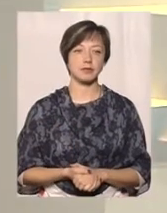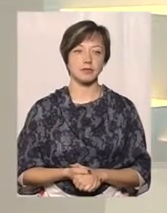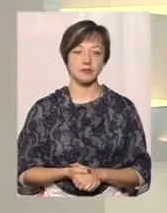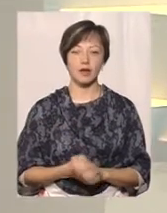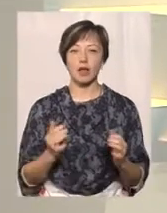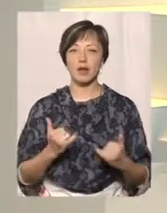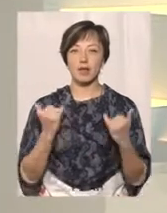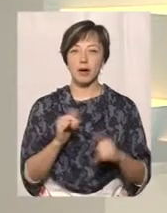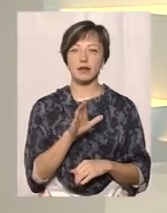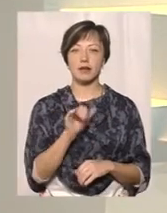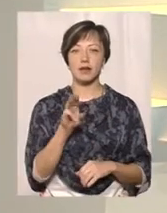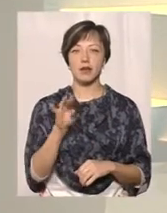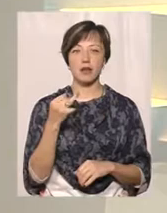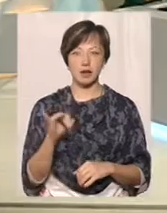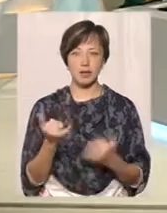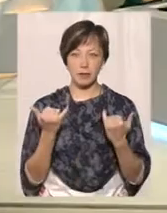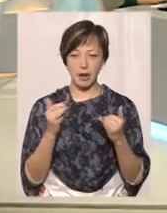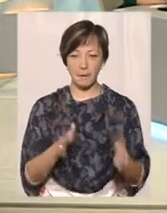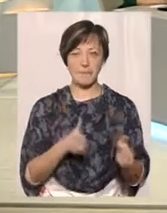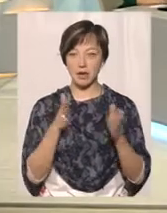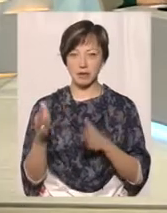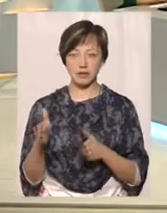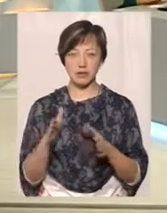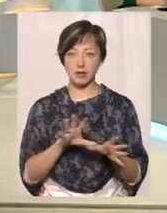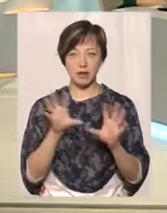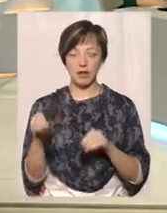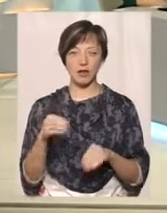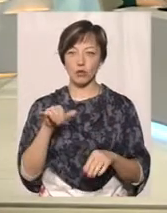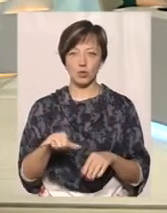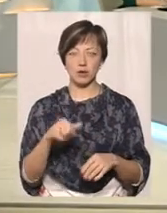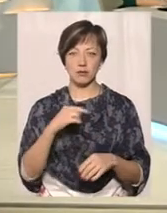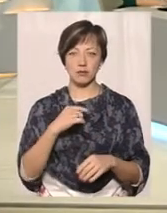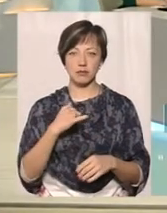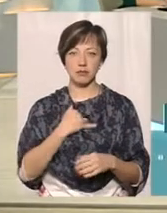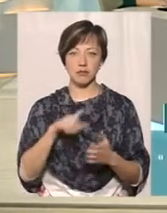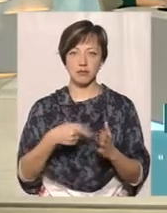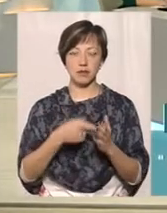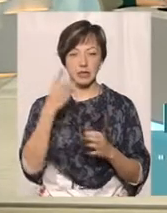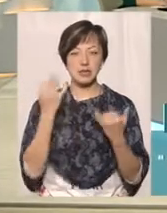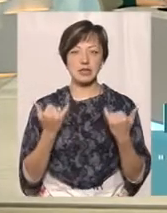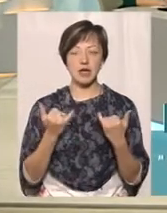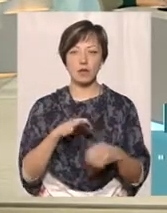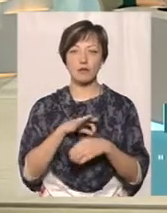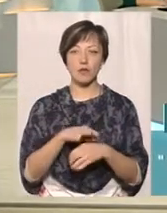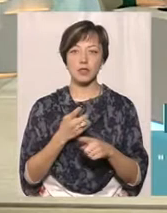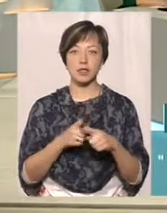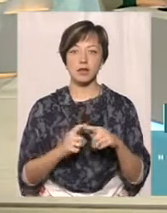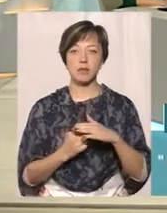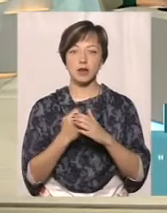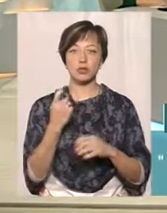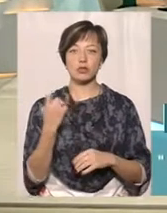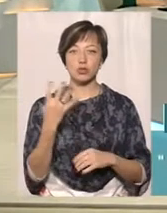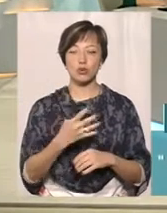Пане Віталію, тепер принесли той курс, так, уже не в Хмельницькому? Так, на даний час цей курс проводиться на базі